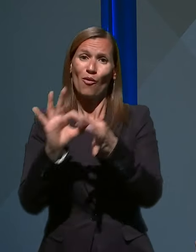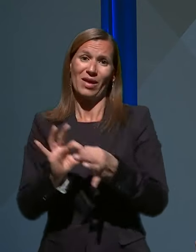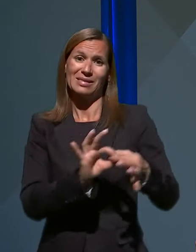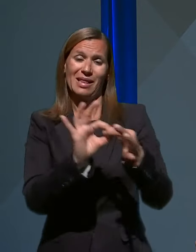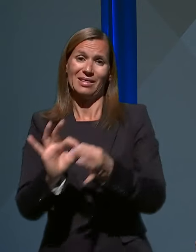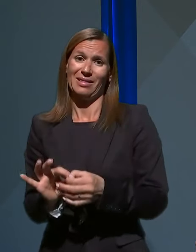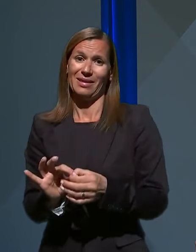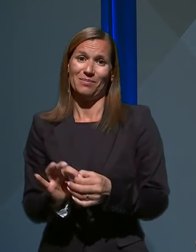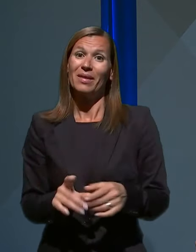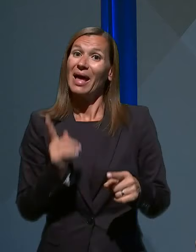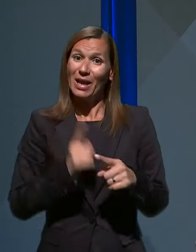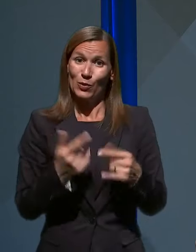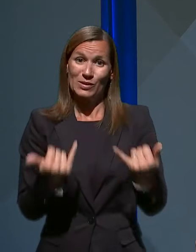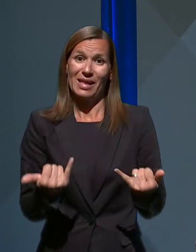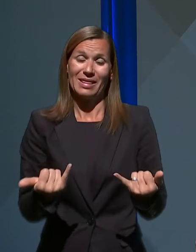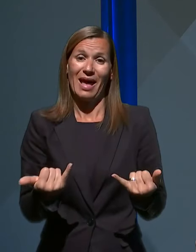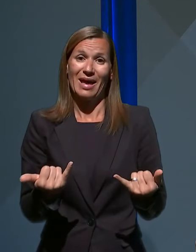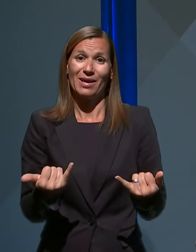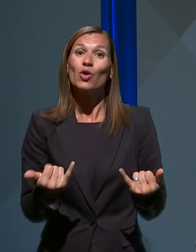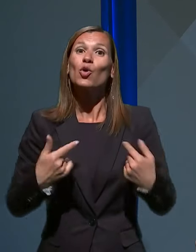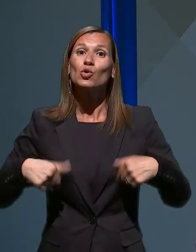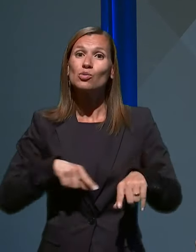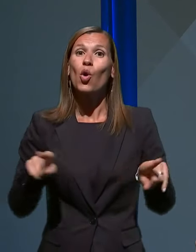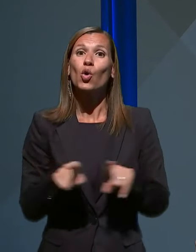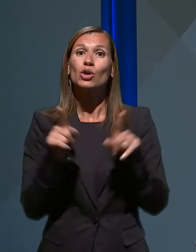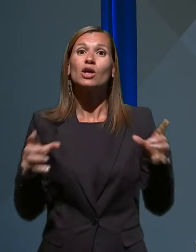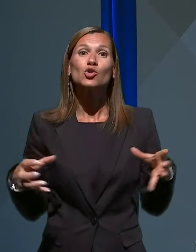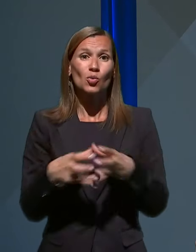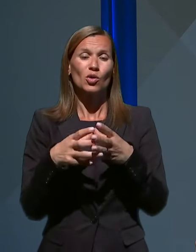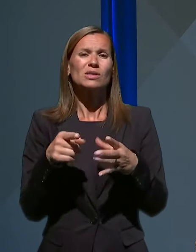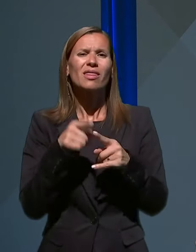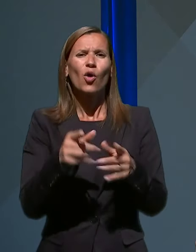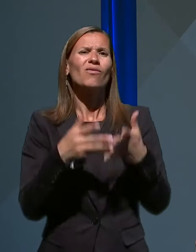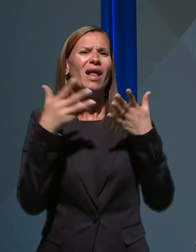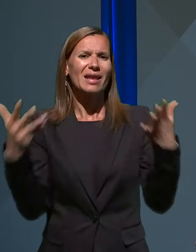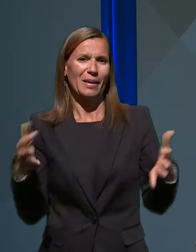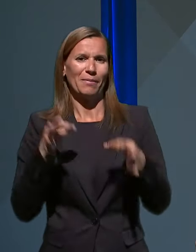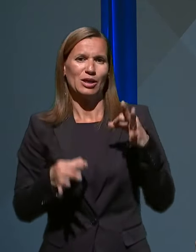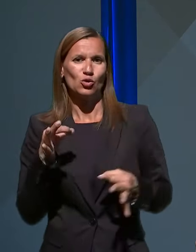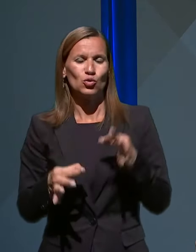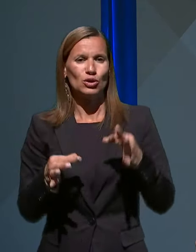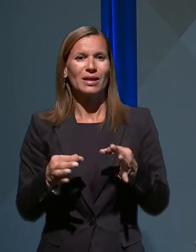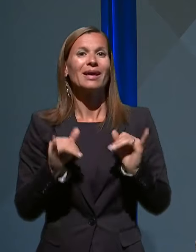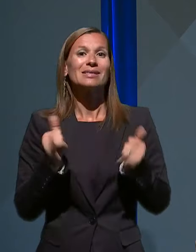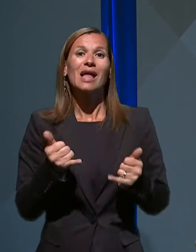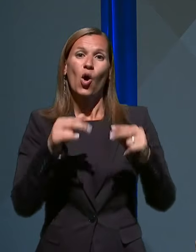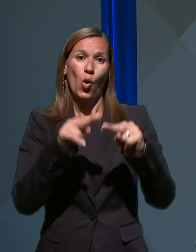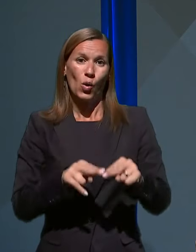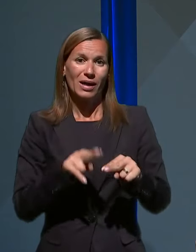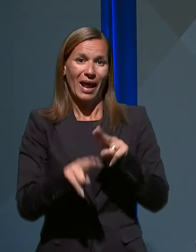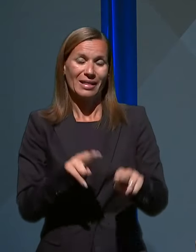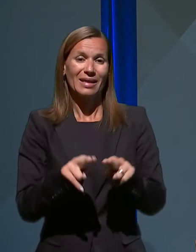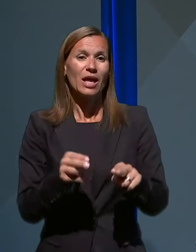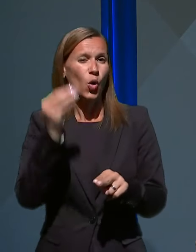Ravno sedaj, ko smo kot skupnost na tako veliki preizkušnji, sta ohranjanje, upanja, v